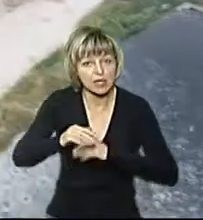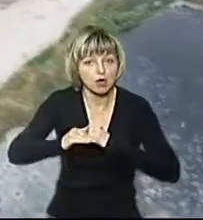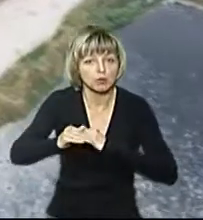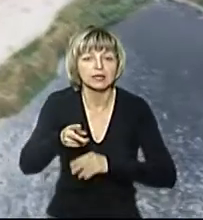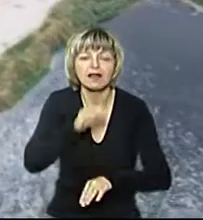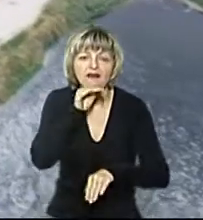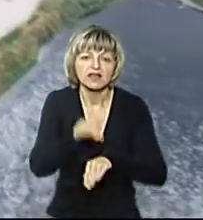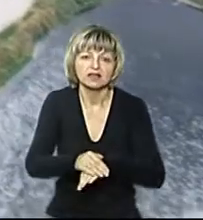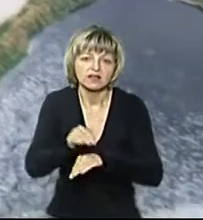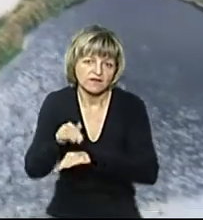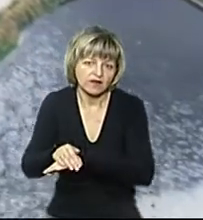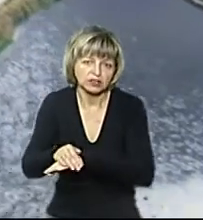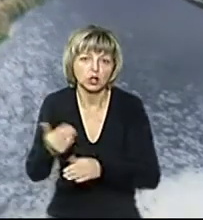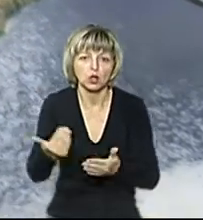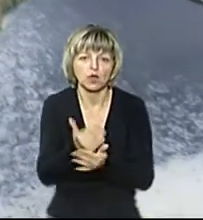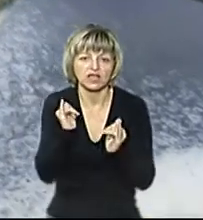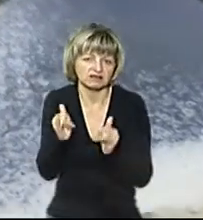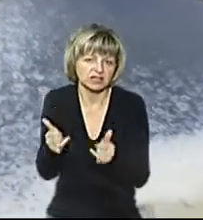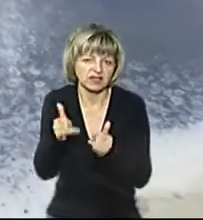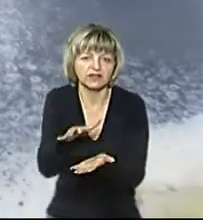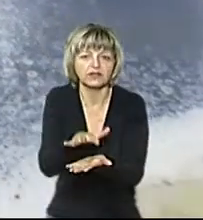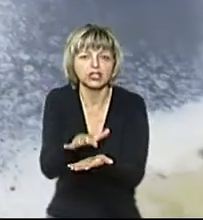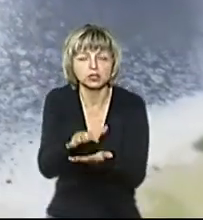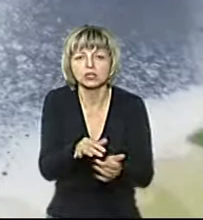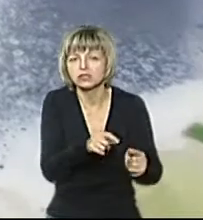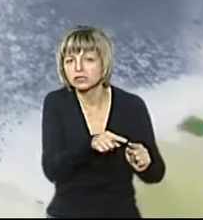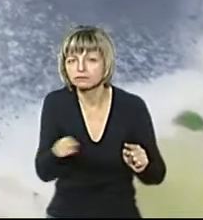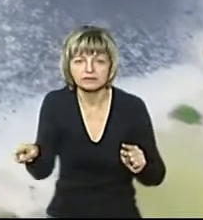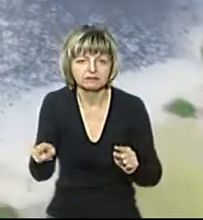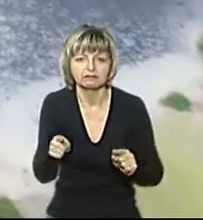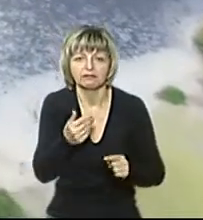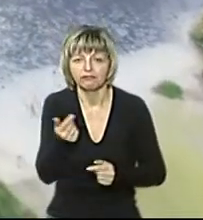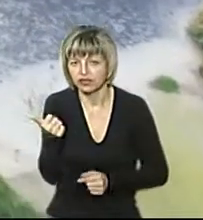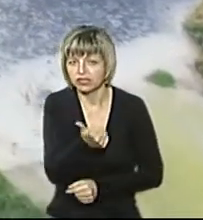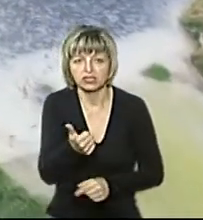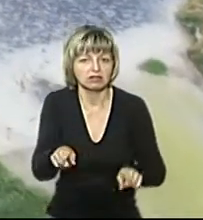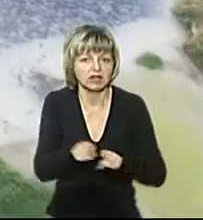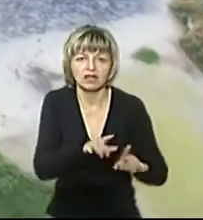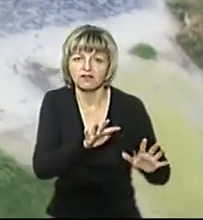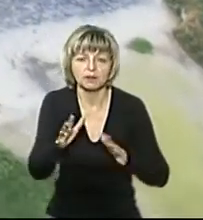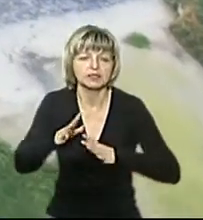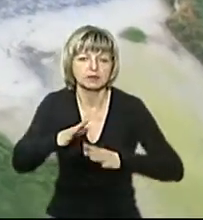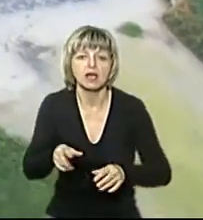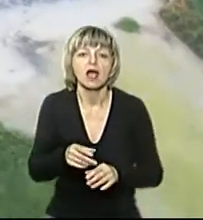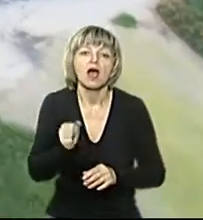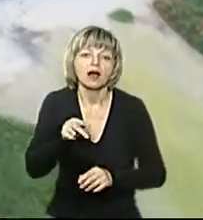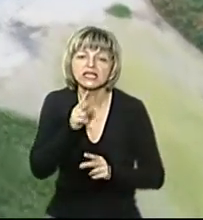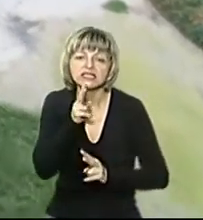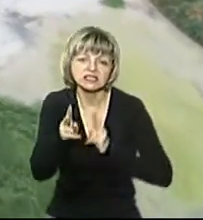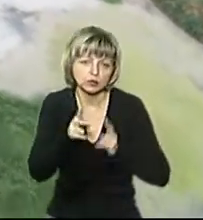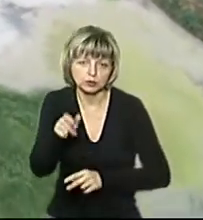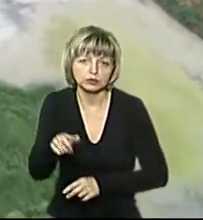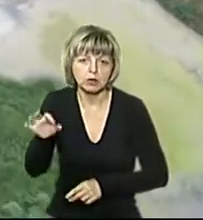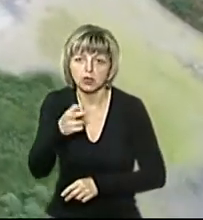для виявлення фактів нових зливів нечистот. За останній тиждень таких не було. Натомість кількість звернень громадян зі